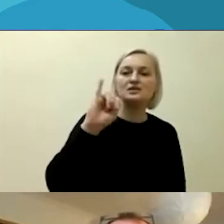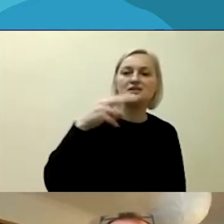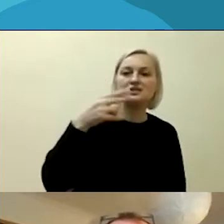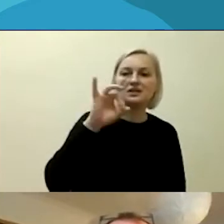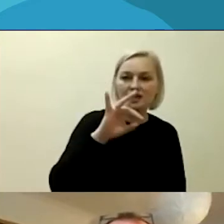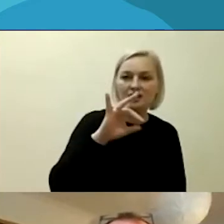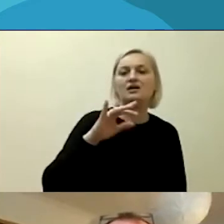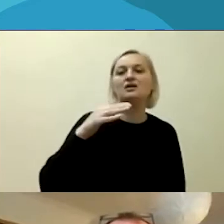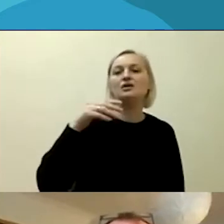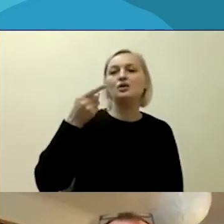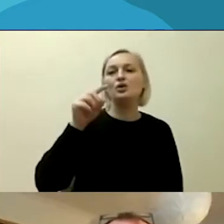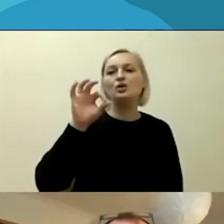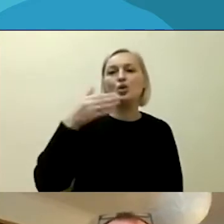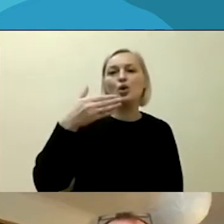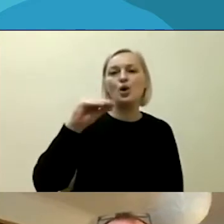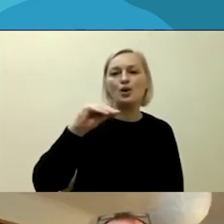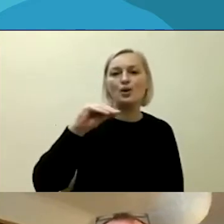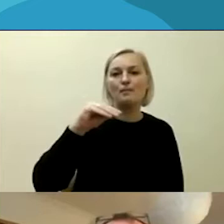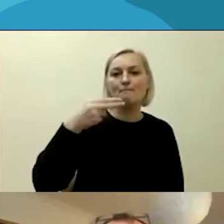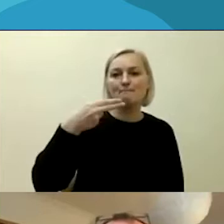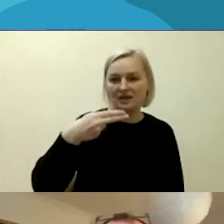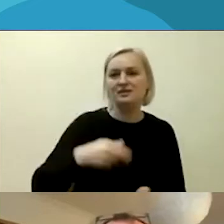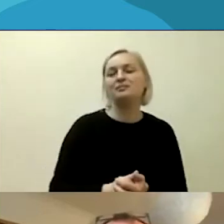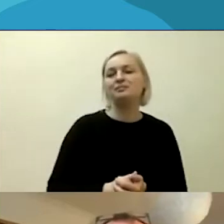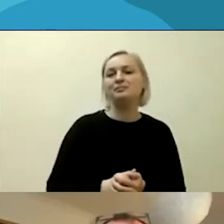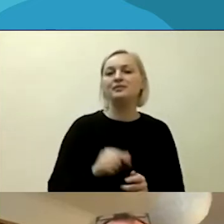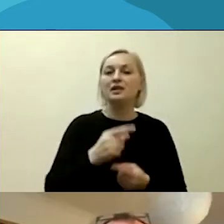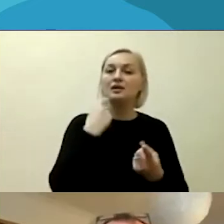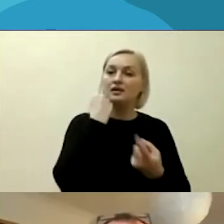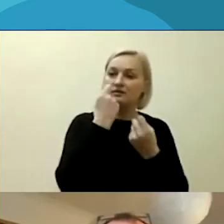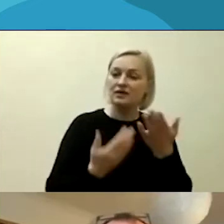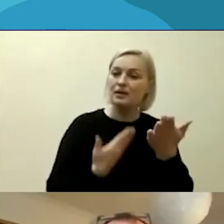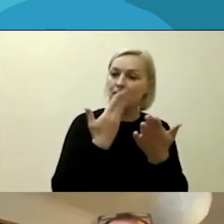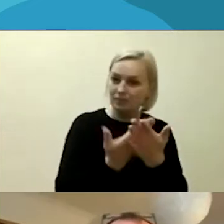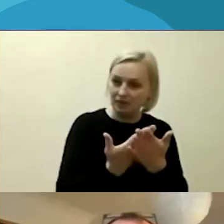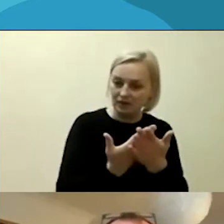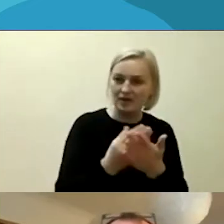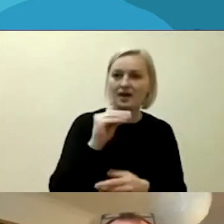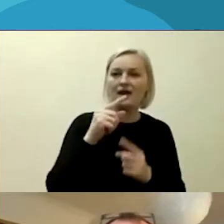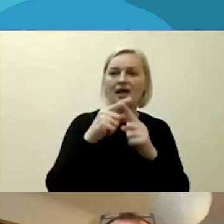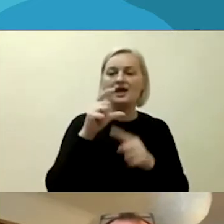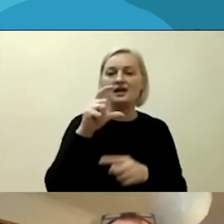Ir duomenys yra pateikiami Excel'io forma.